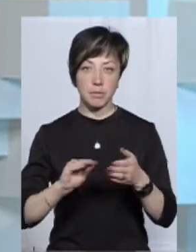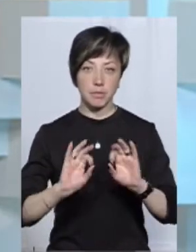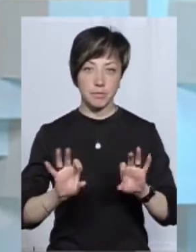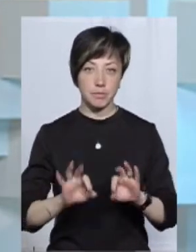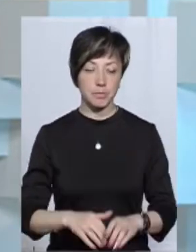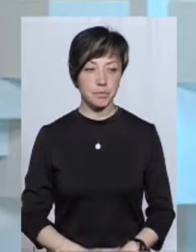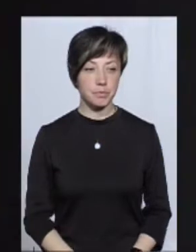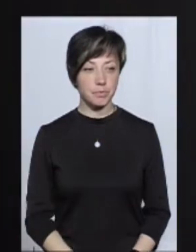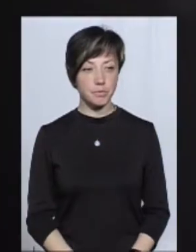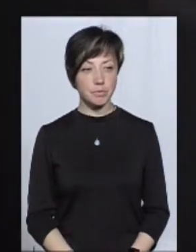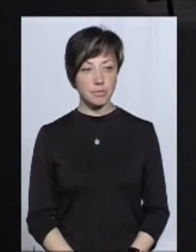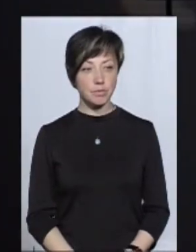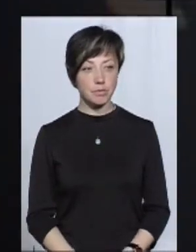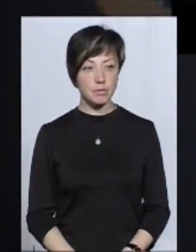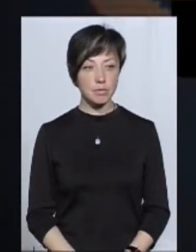Прошу сюжет.